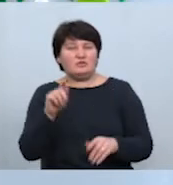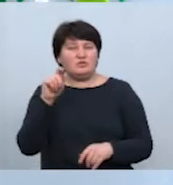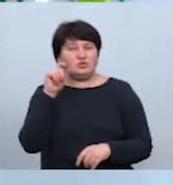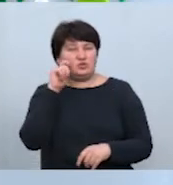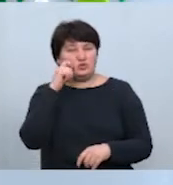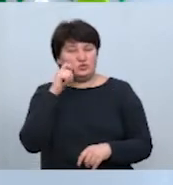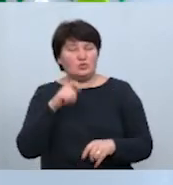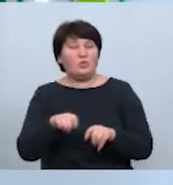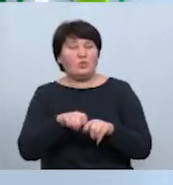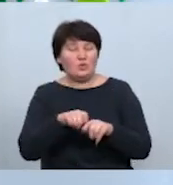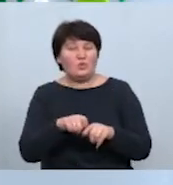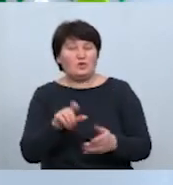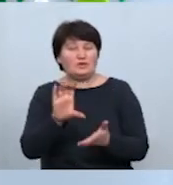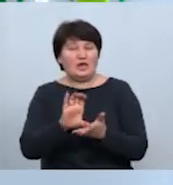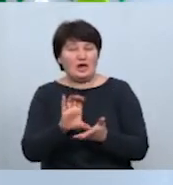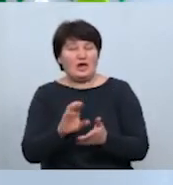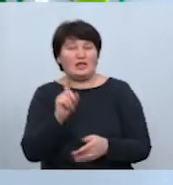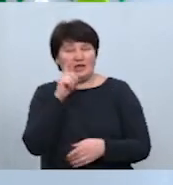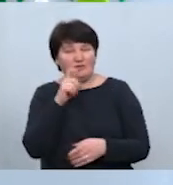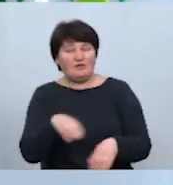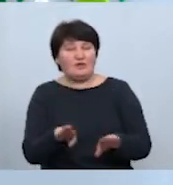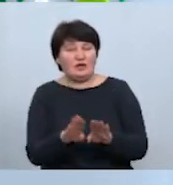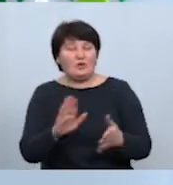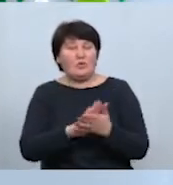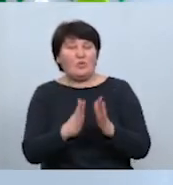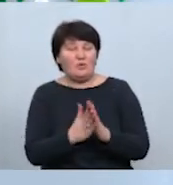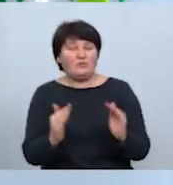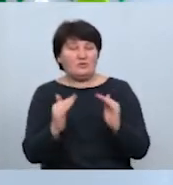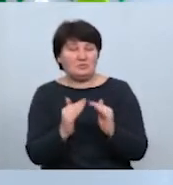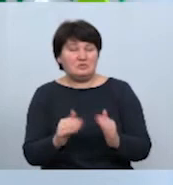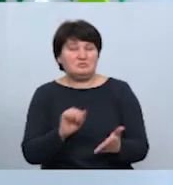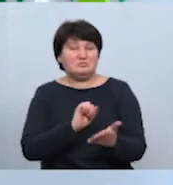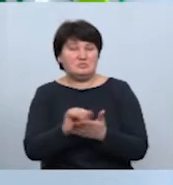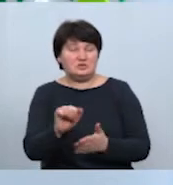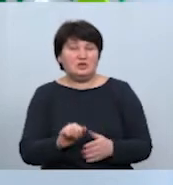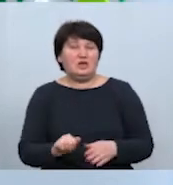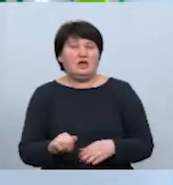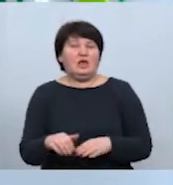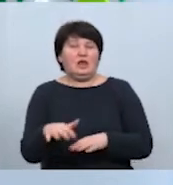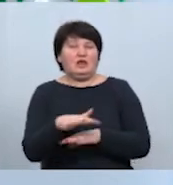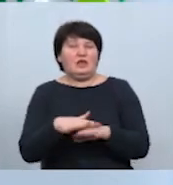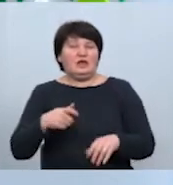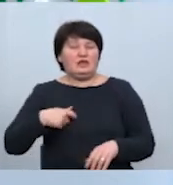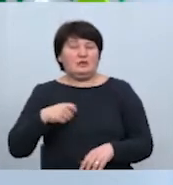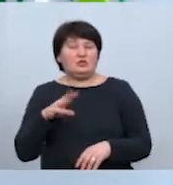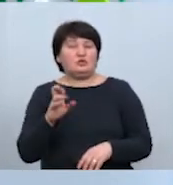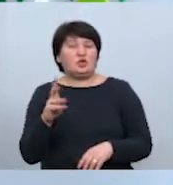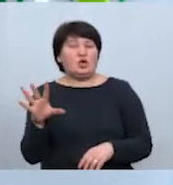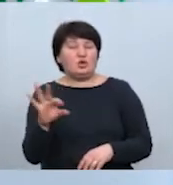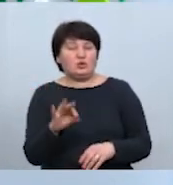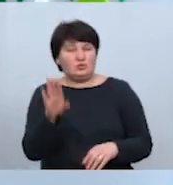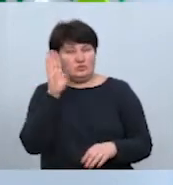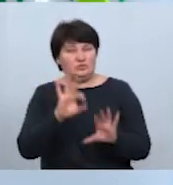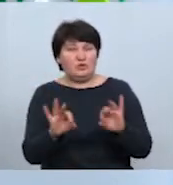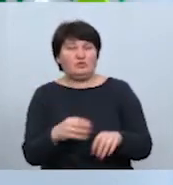кефіру. Таке лікування в домашніх умовах від коронавірусу опублікував у себе на сторінці екс-нардеп із Прикарпаття Юрій Тимошенко. Чоловік розповідає, що